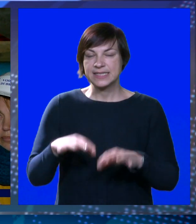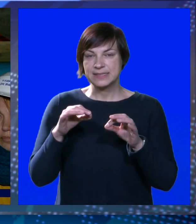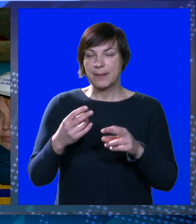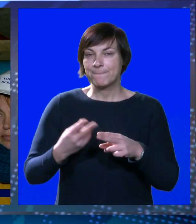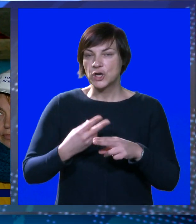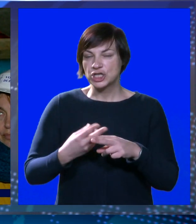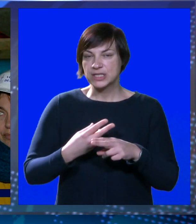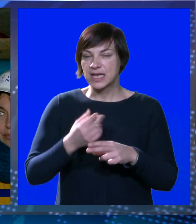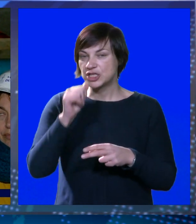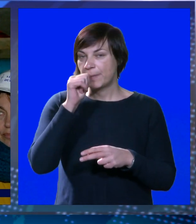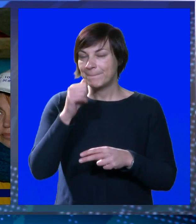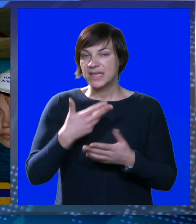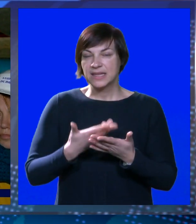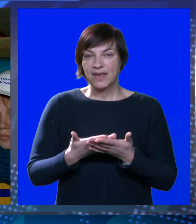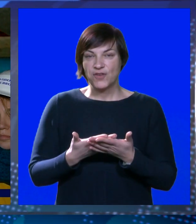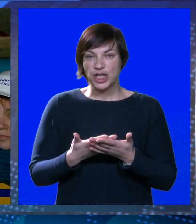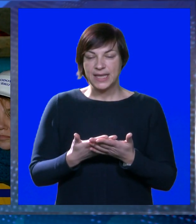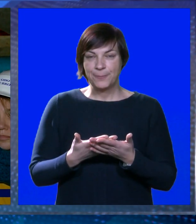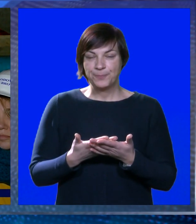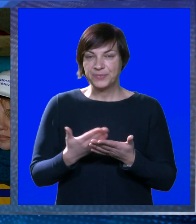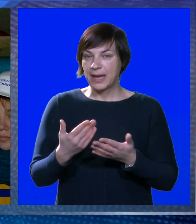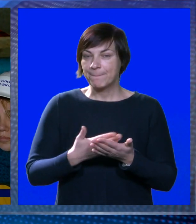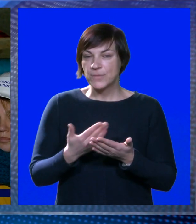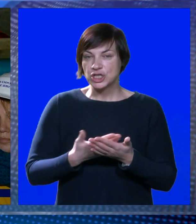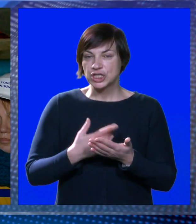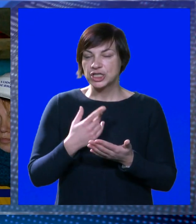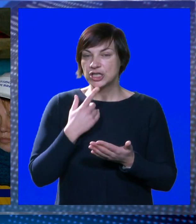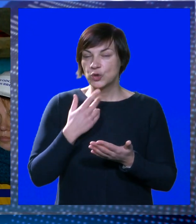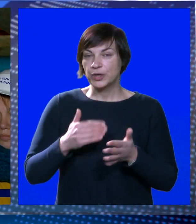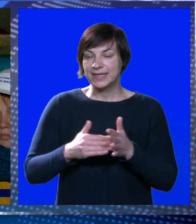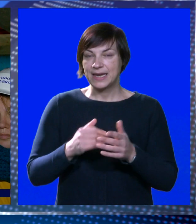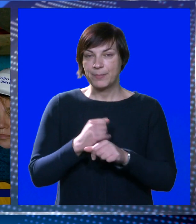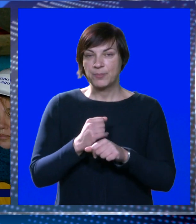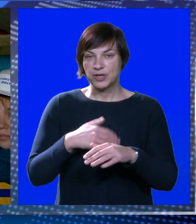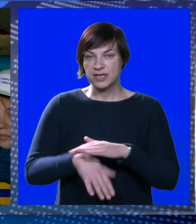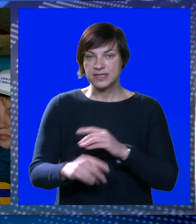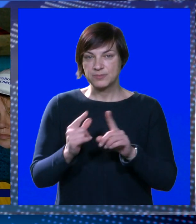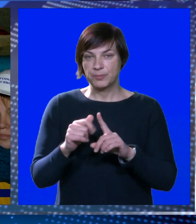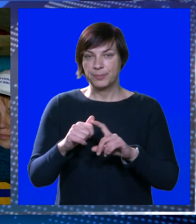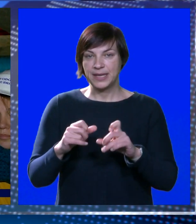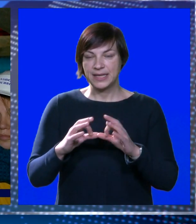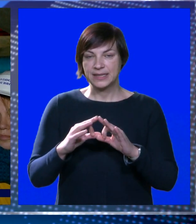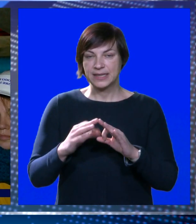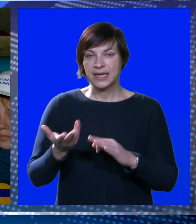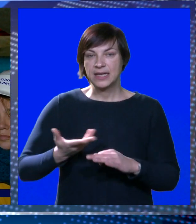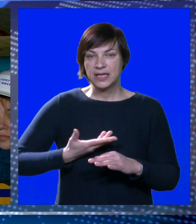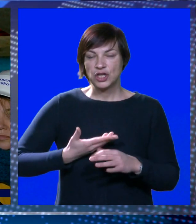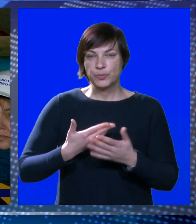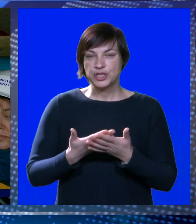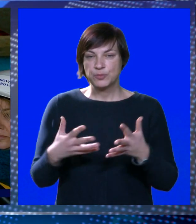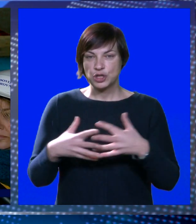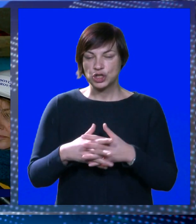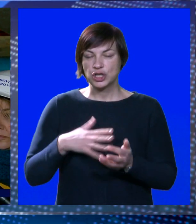pročistača pitke vode i onoga pročistača koji tek trebamo graditi ispod petke. Dobit ćemo ono što